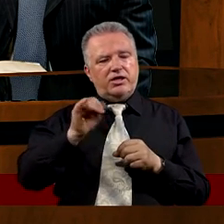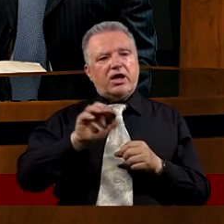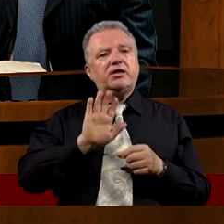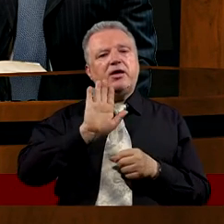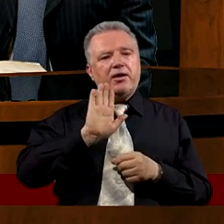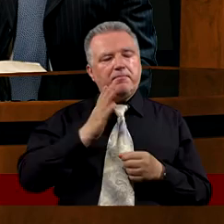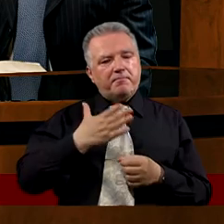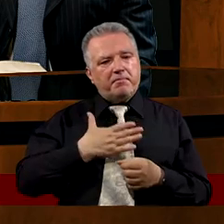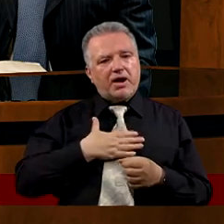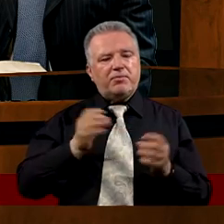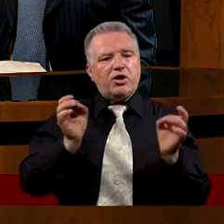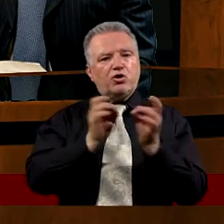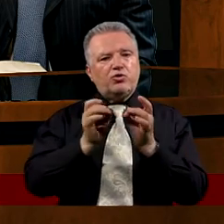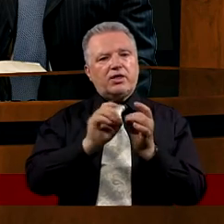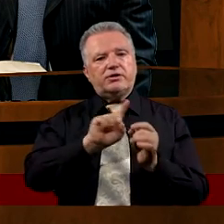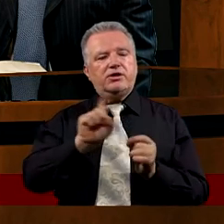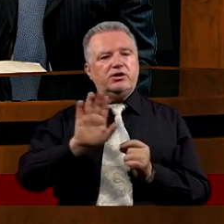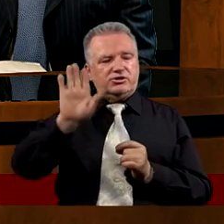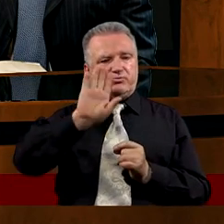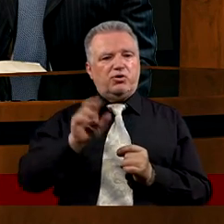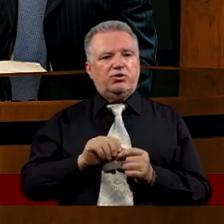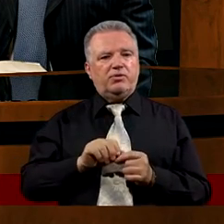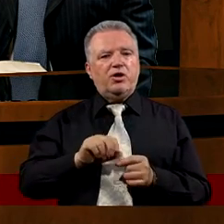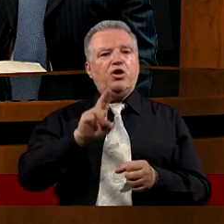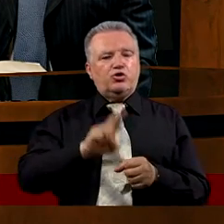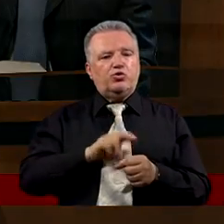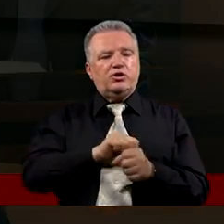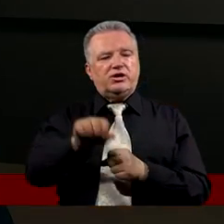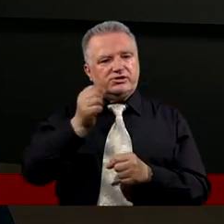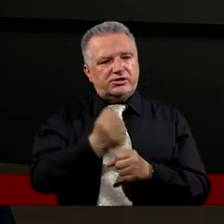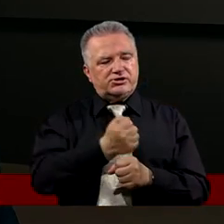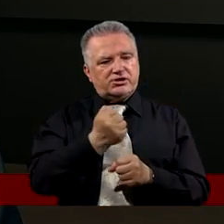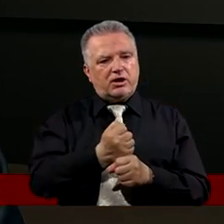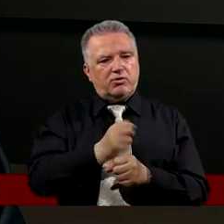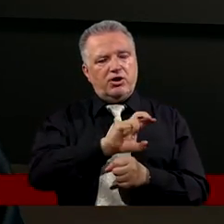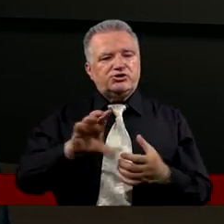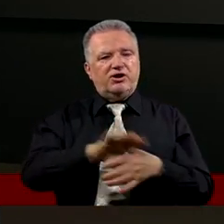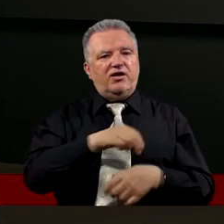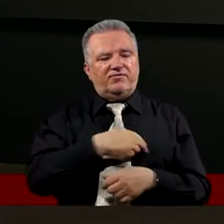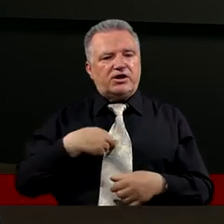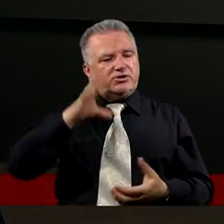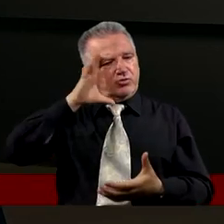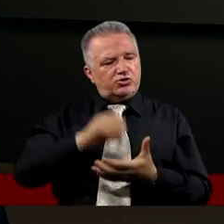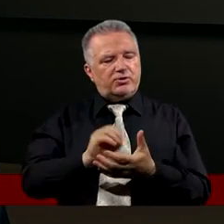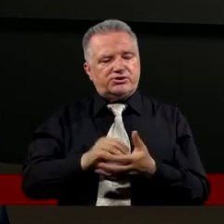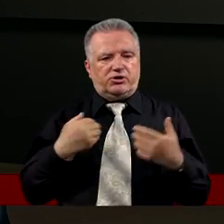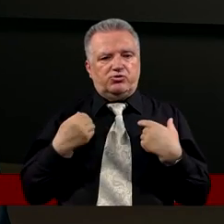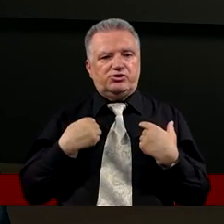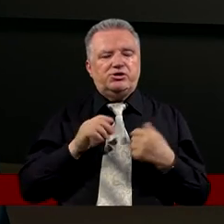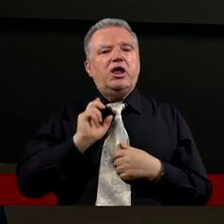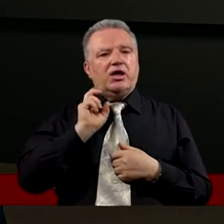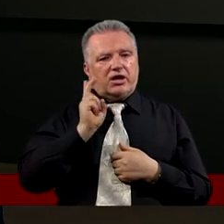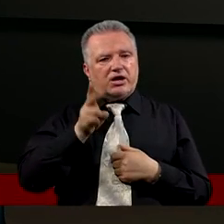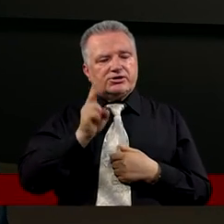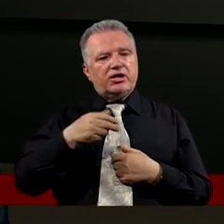Wobec tego Który jest Skałą Czy w naszym Doświadczeniu życia Dzień po dniu